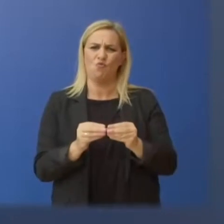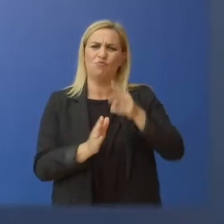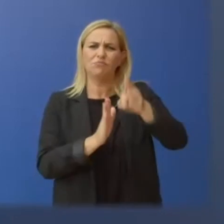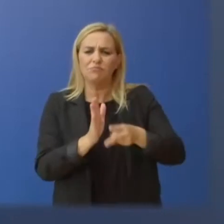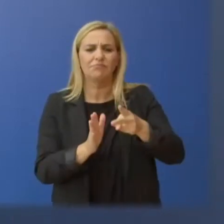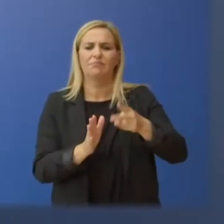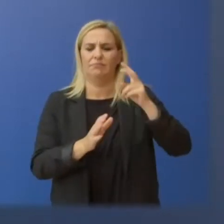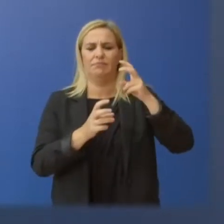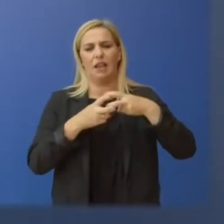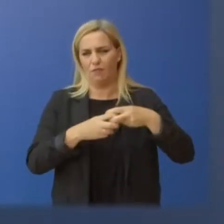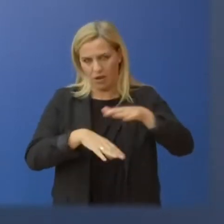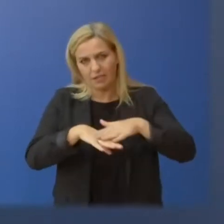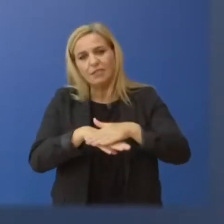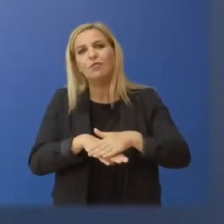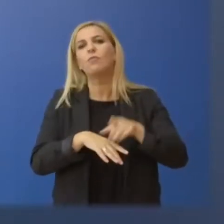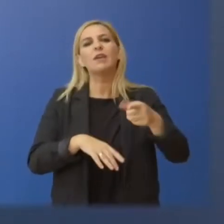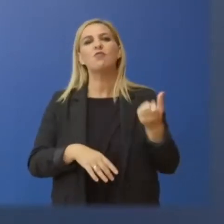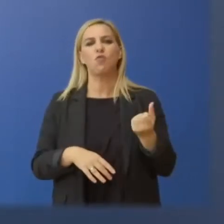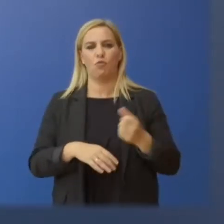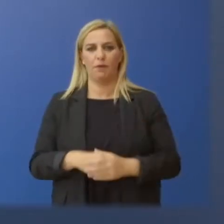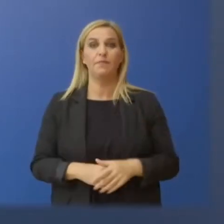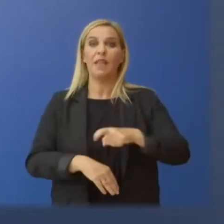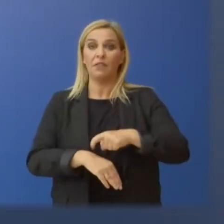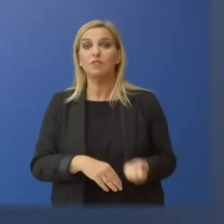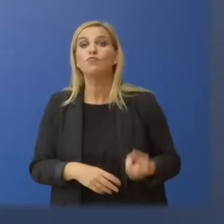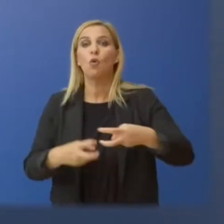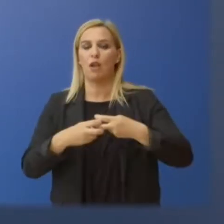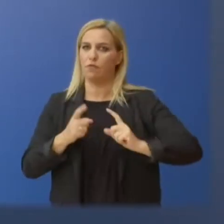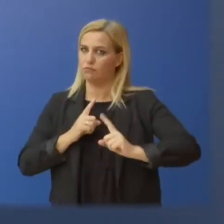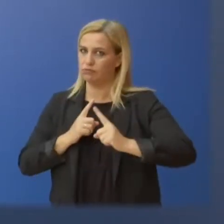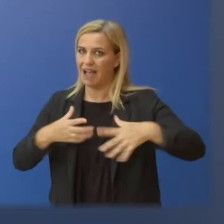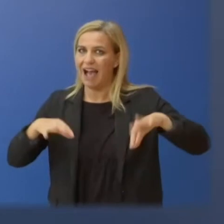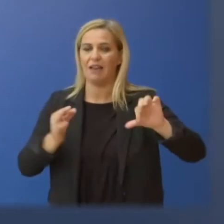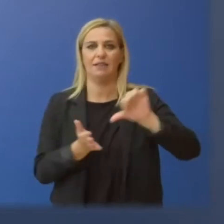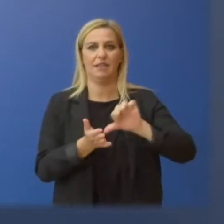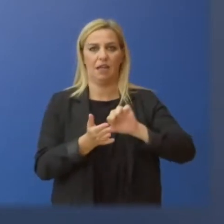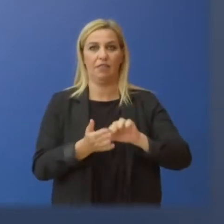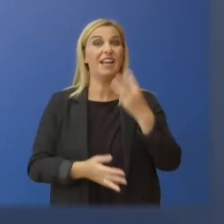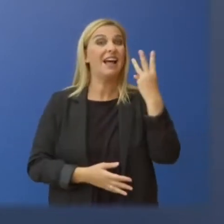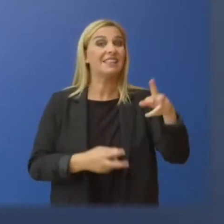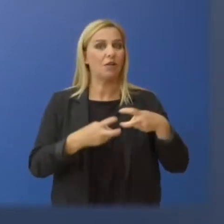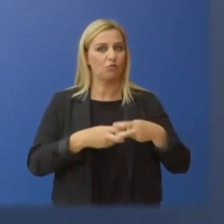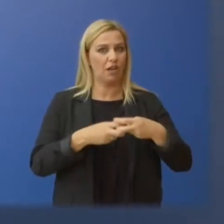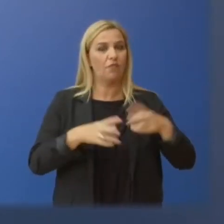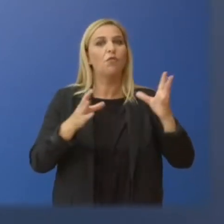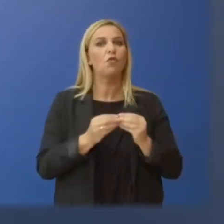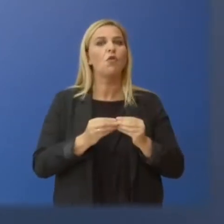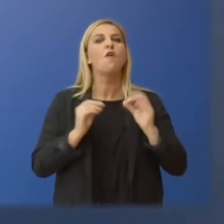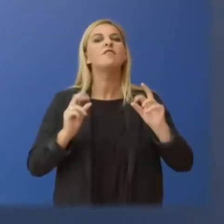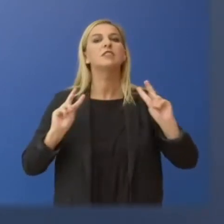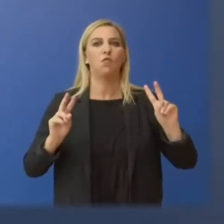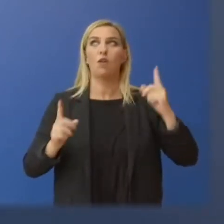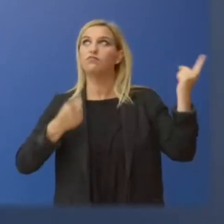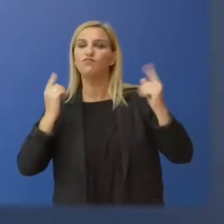Ήδη 140 νέα ηλεκτρικά λεωφορεία πραγματοποιούν δρομολόγια στους δρόμους της Αθήνας και 300 λεωφορεία φυσικού αερίου θα